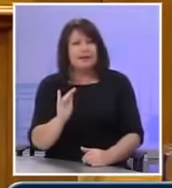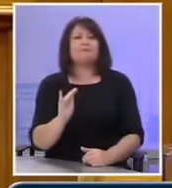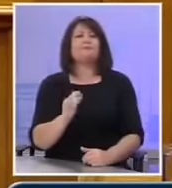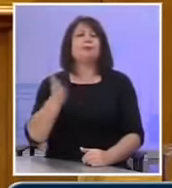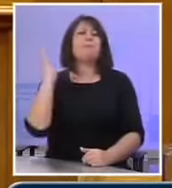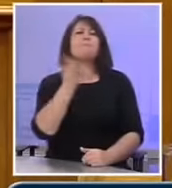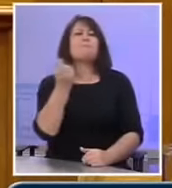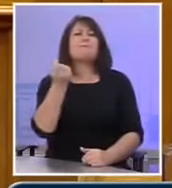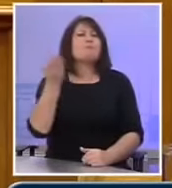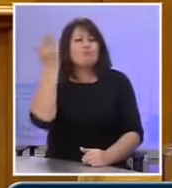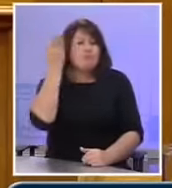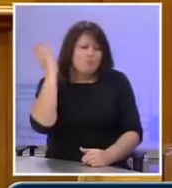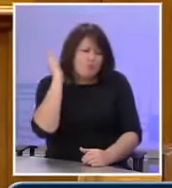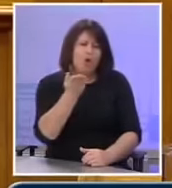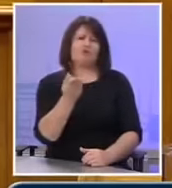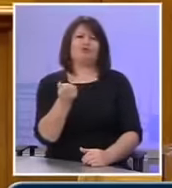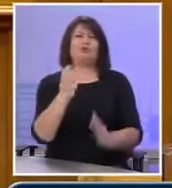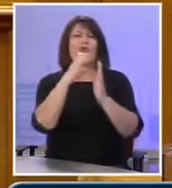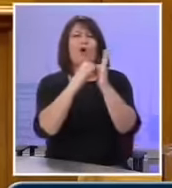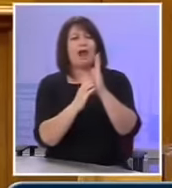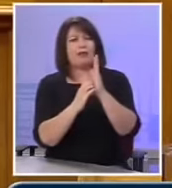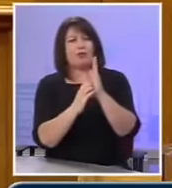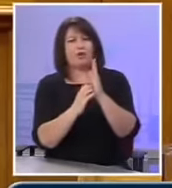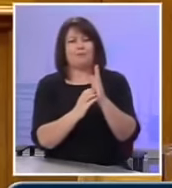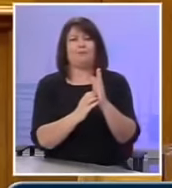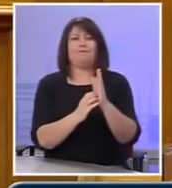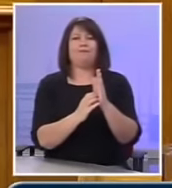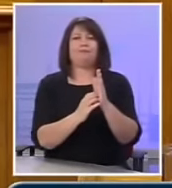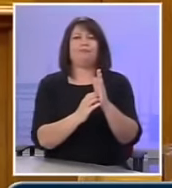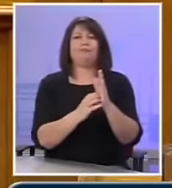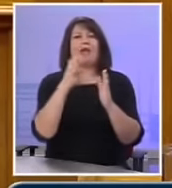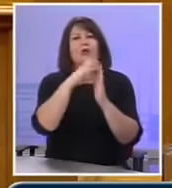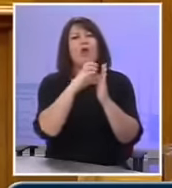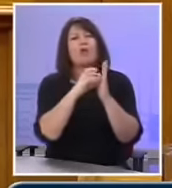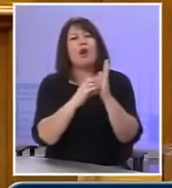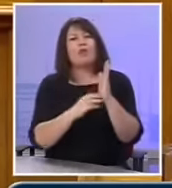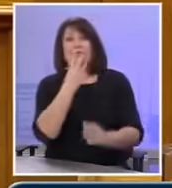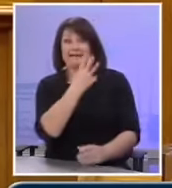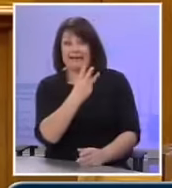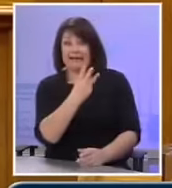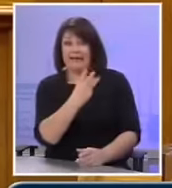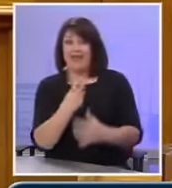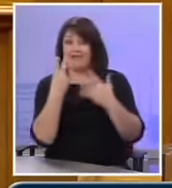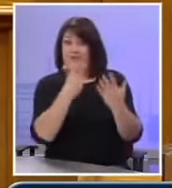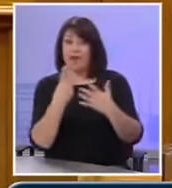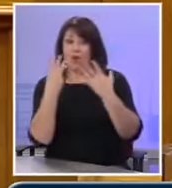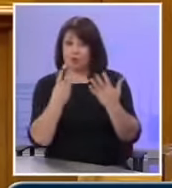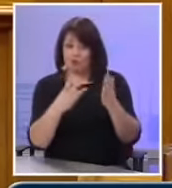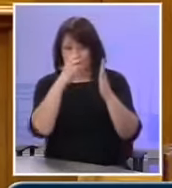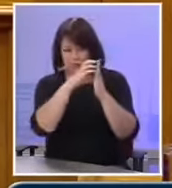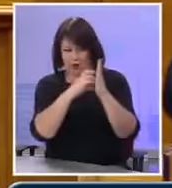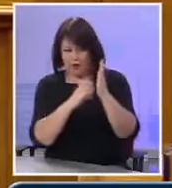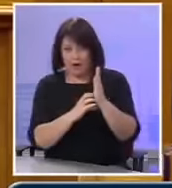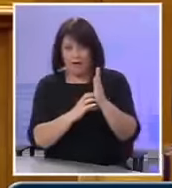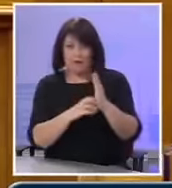πρόστιμα που είναι τα άρθρα από το άρθρο 3, 7 και 8 που